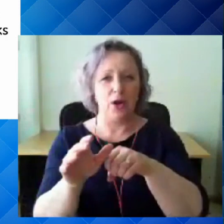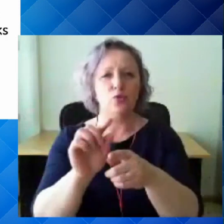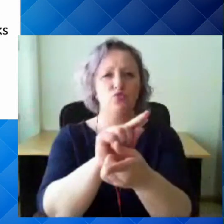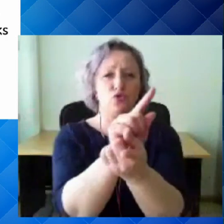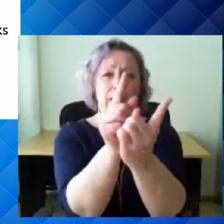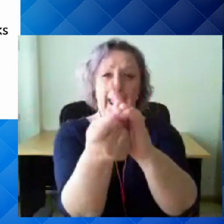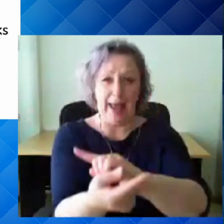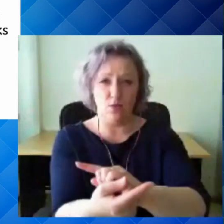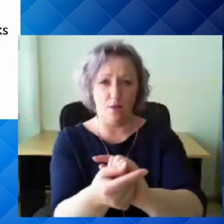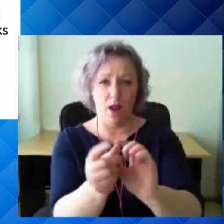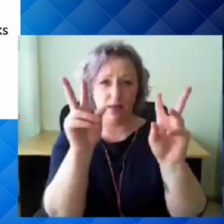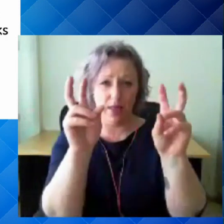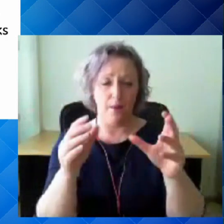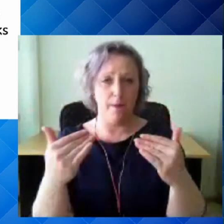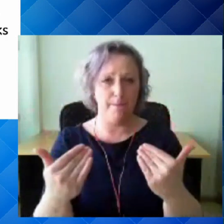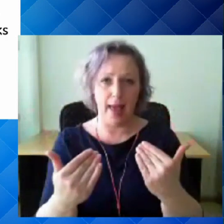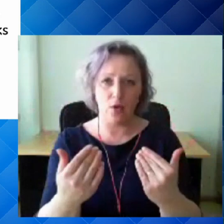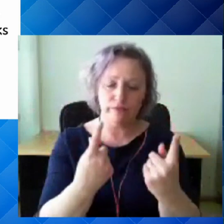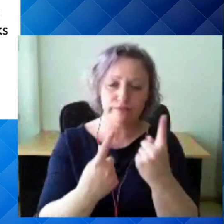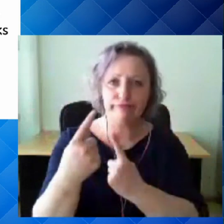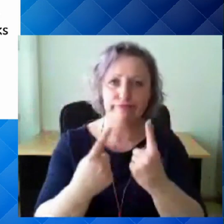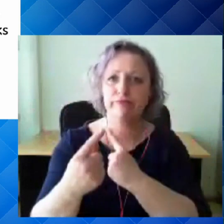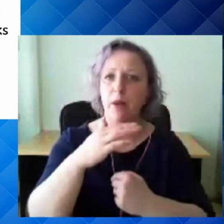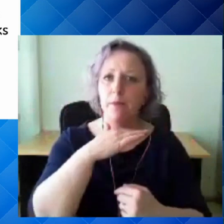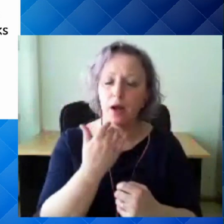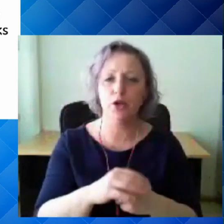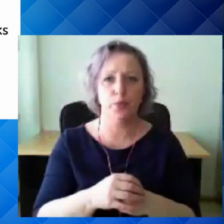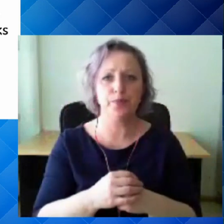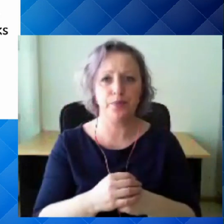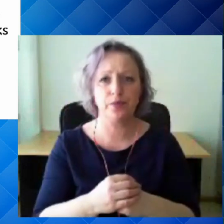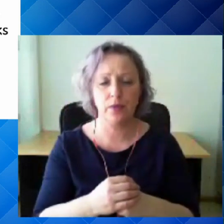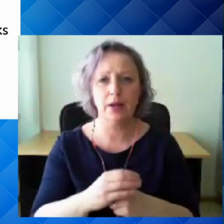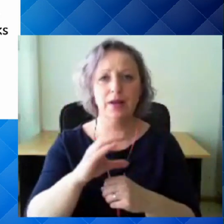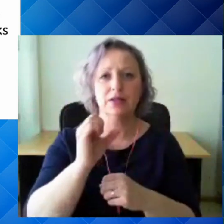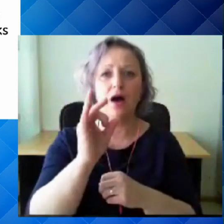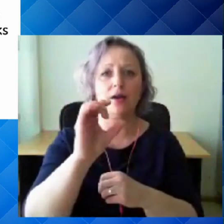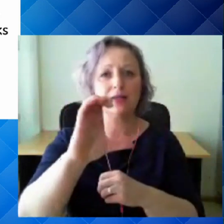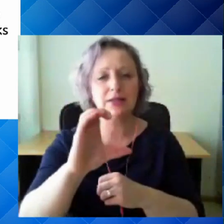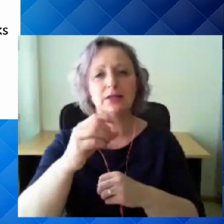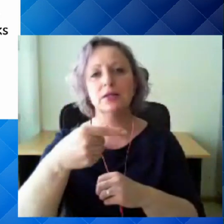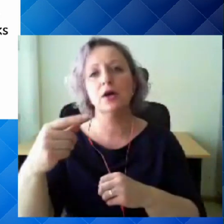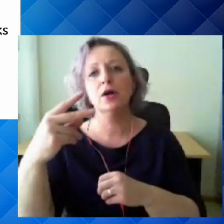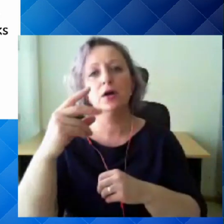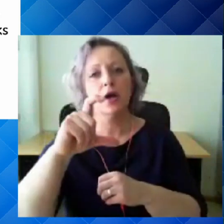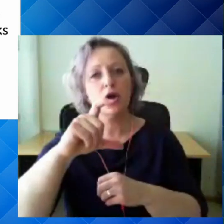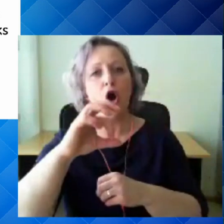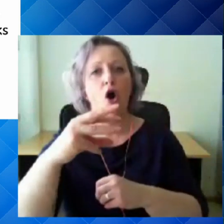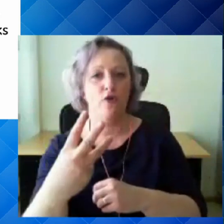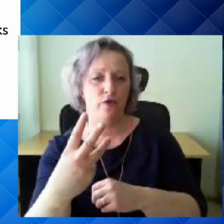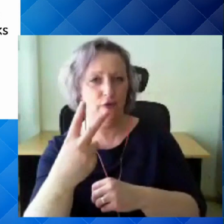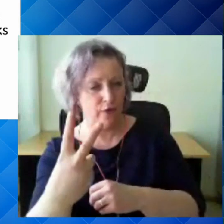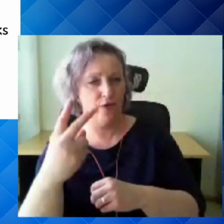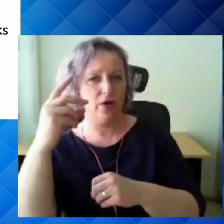päevakorras SARS-CoV-2 viirus on väga